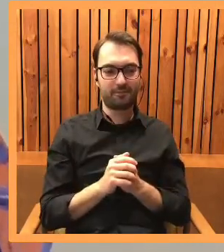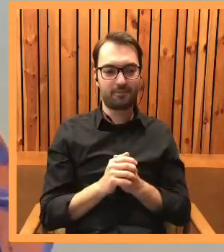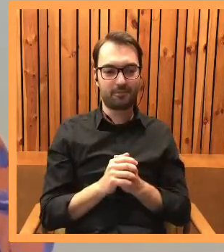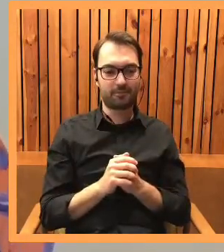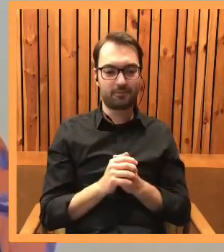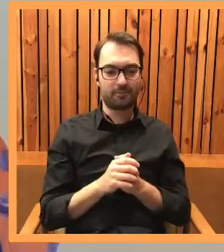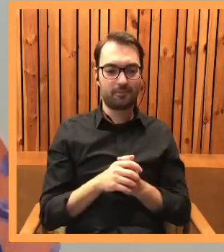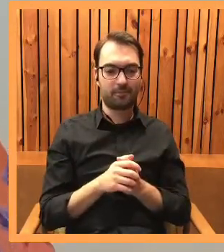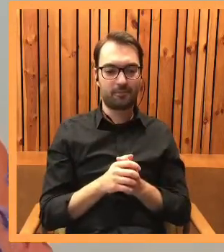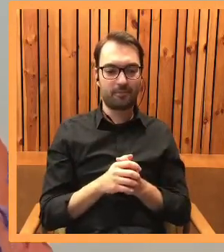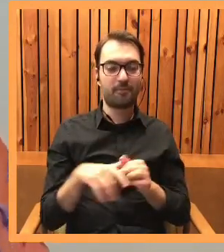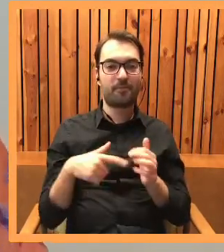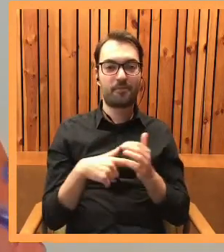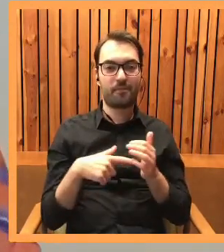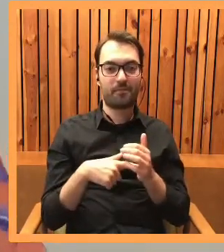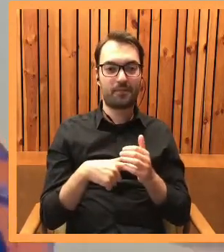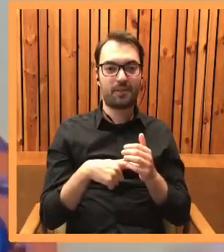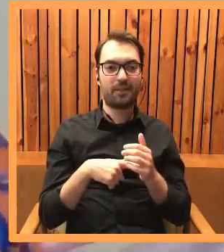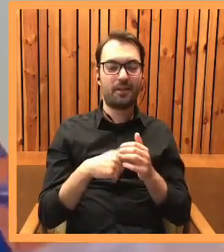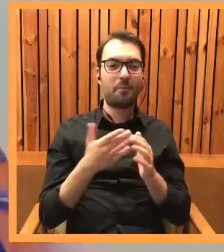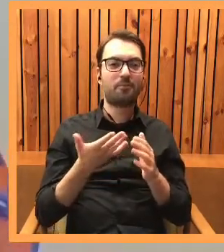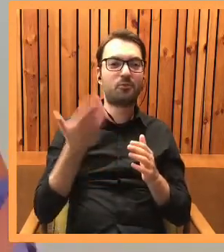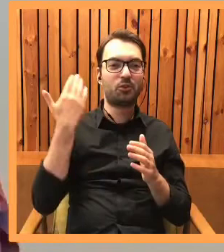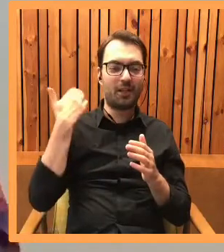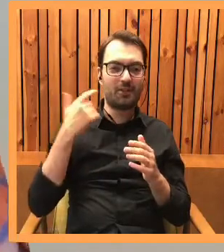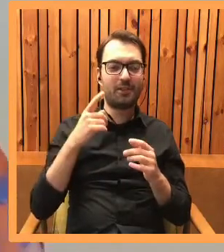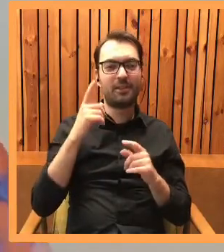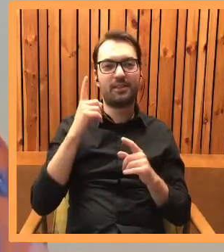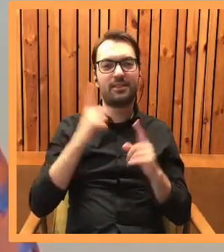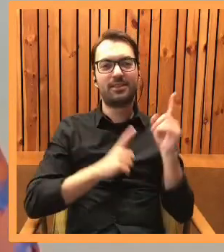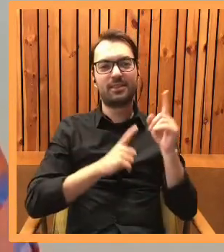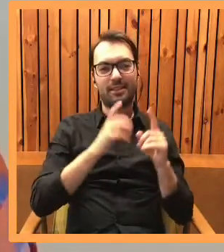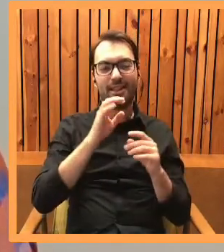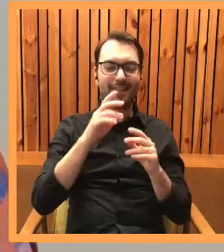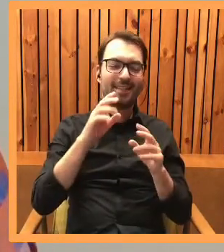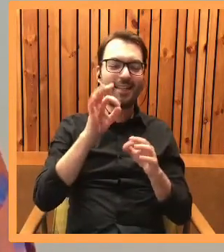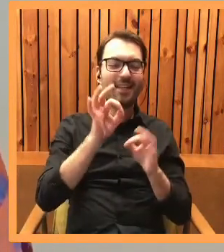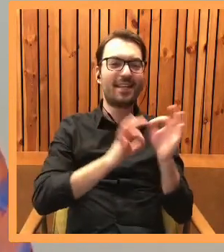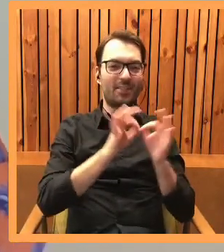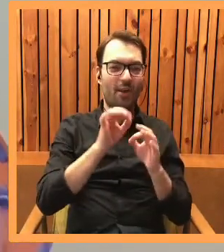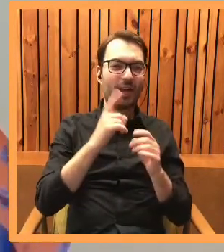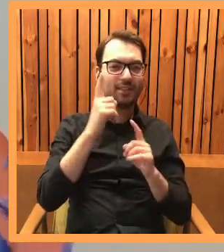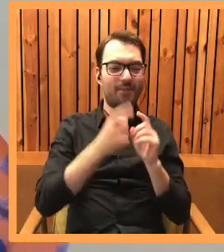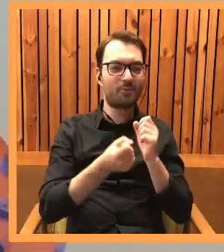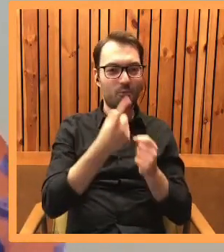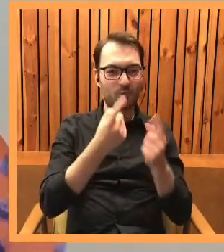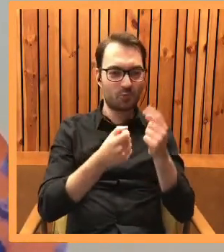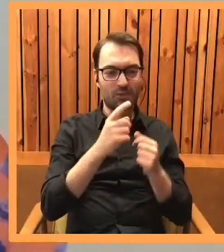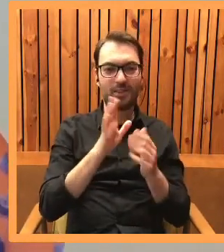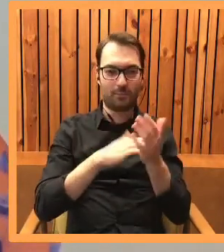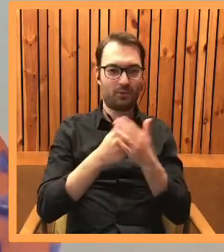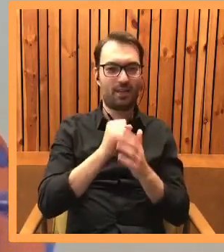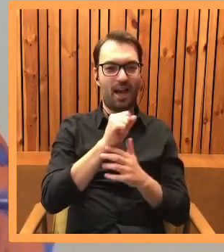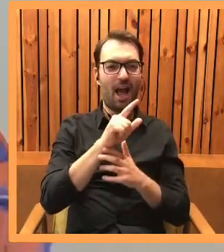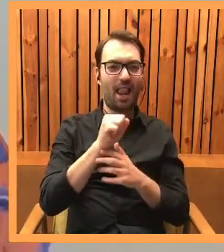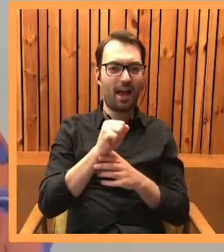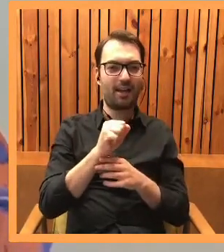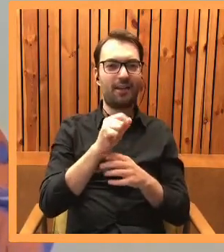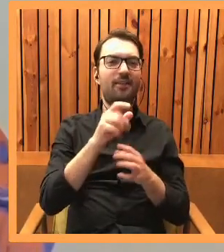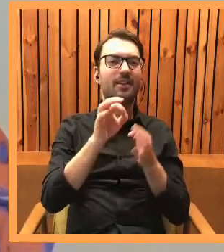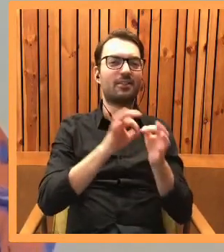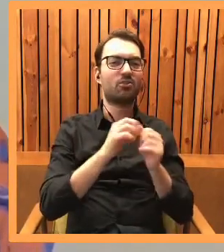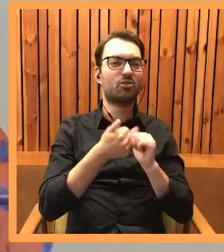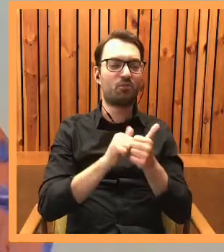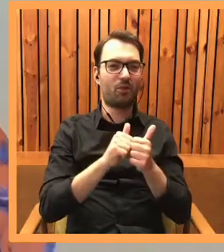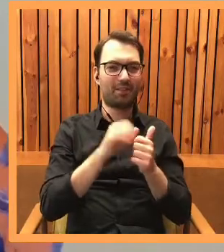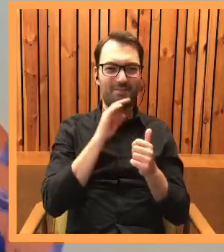I te informacje z tej ich przeszłości właśnie tak się czasem przemykają przez tą książkę. Tak właśnie jak w przypadku Ali i tej jej przeszłości sportowej,